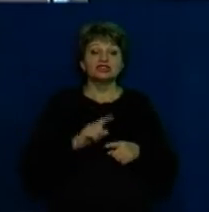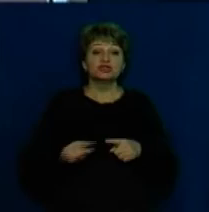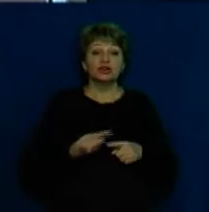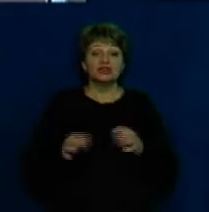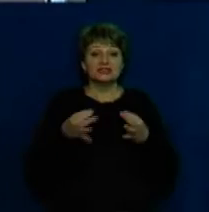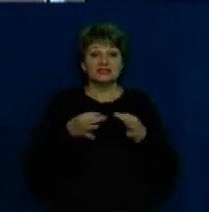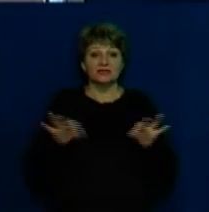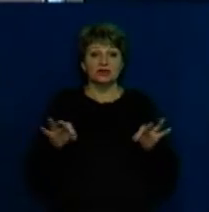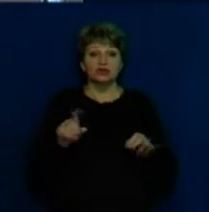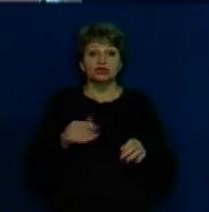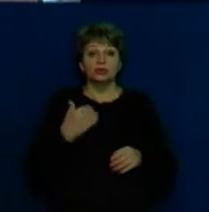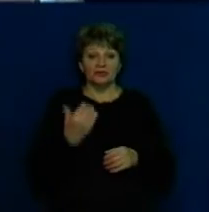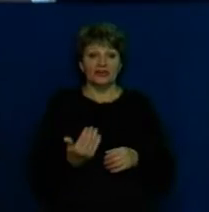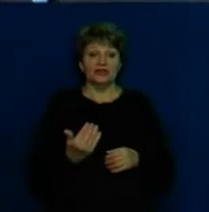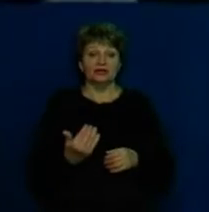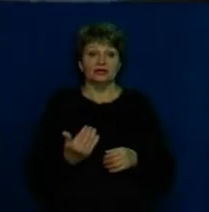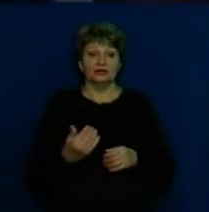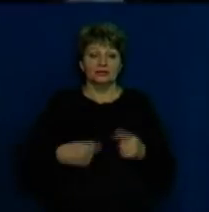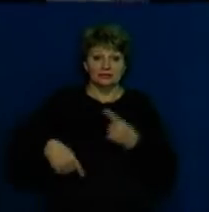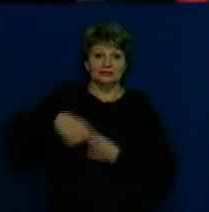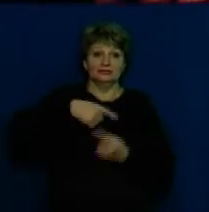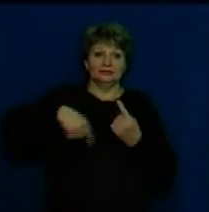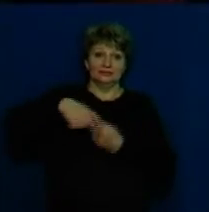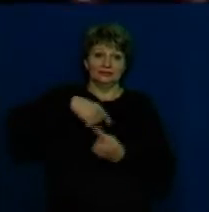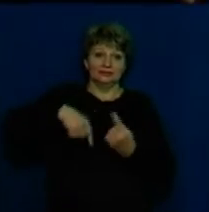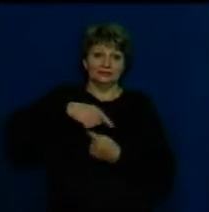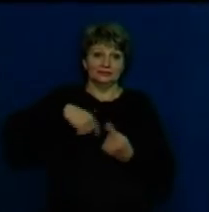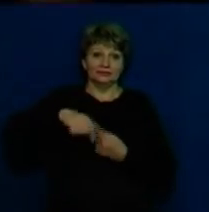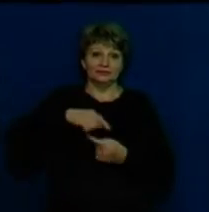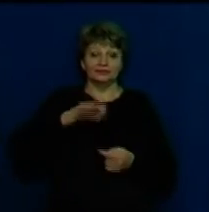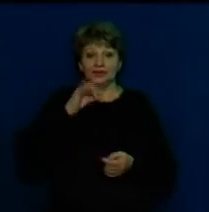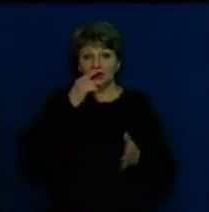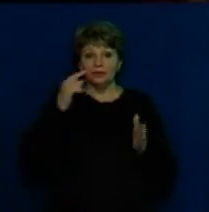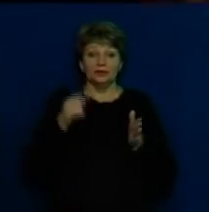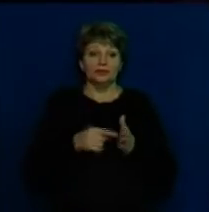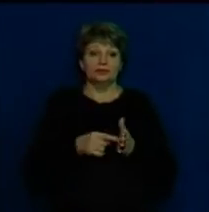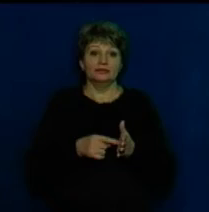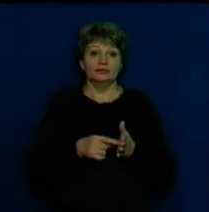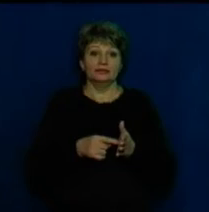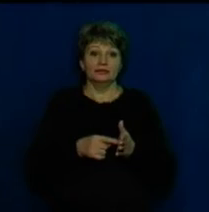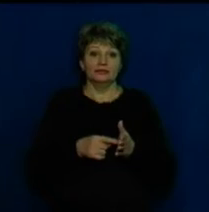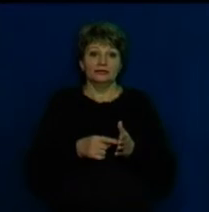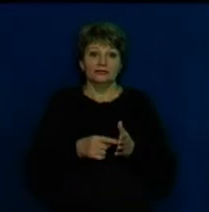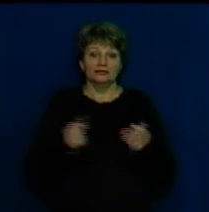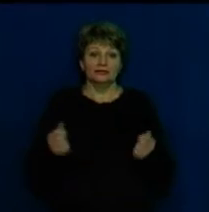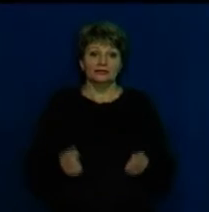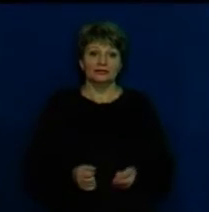щоб він пішов по жолобку до лізу. І тут же одразу наш